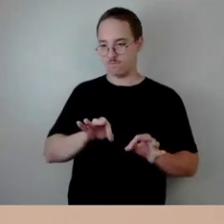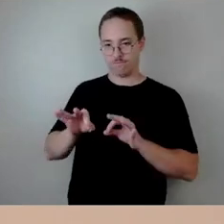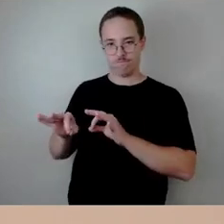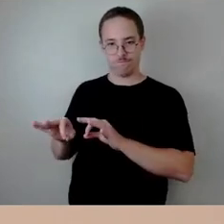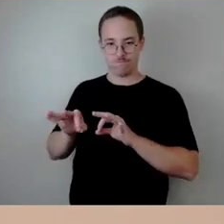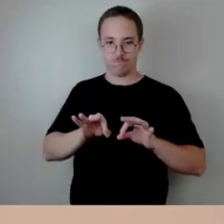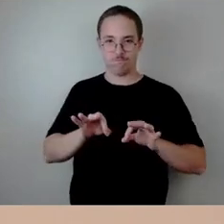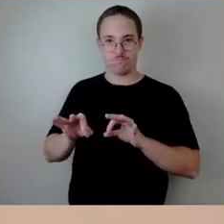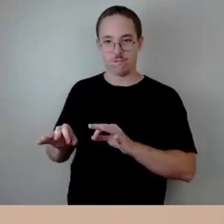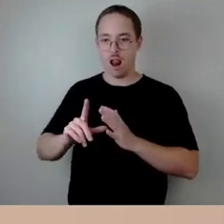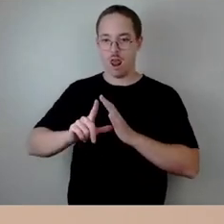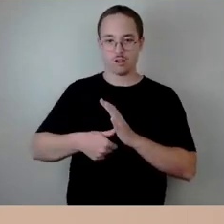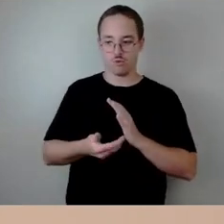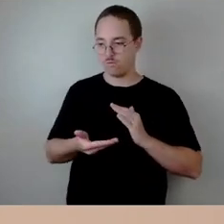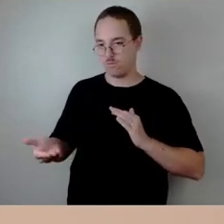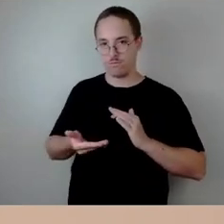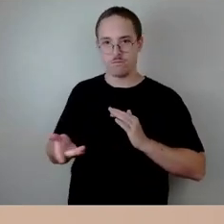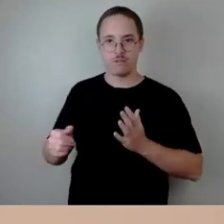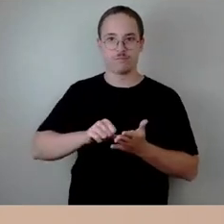diese Leistungen auszufinanzieren.